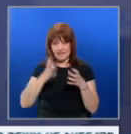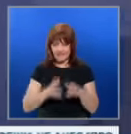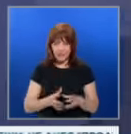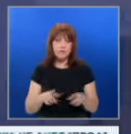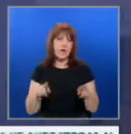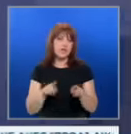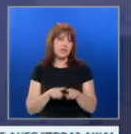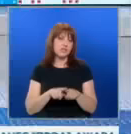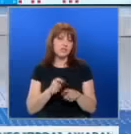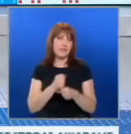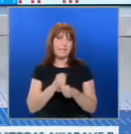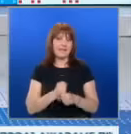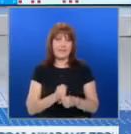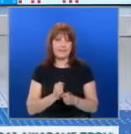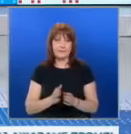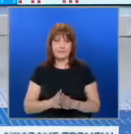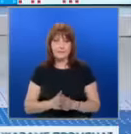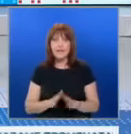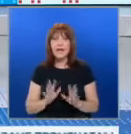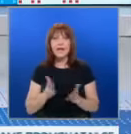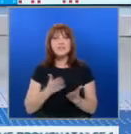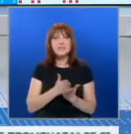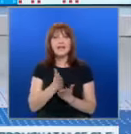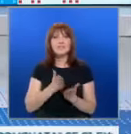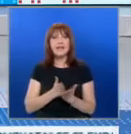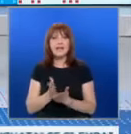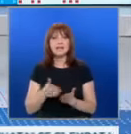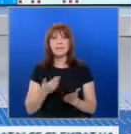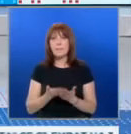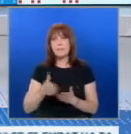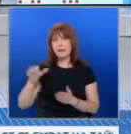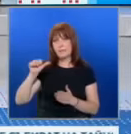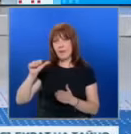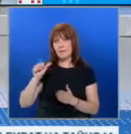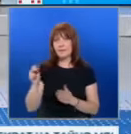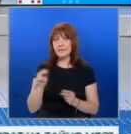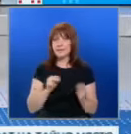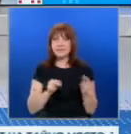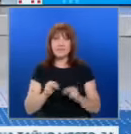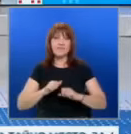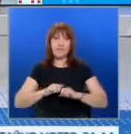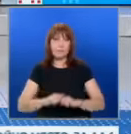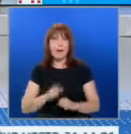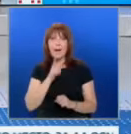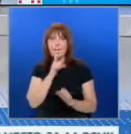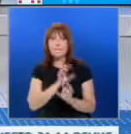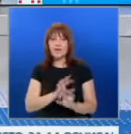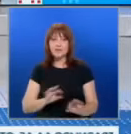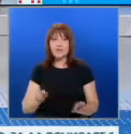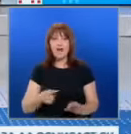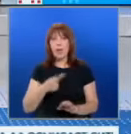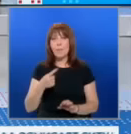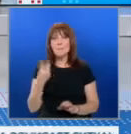същия мандат. Какви са вариантите пред партиите за съставяне на кабинет? Мълчанието на първите три